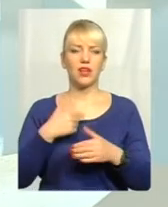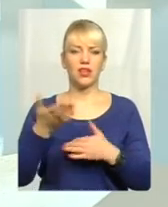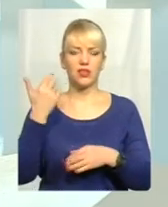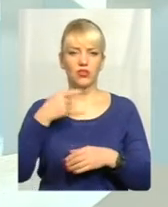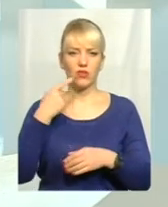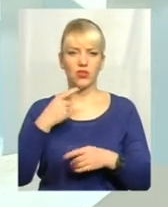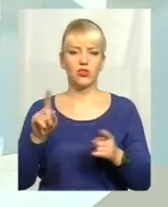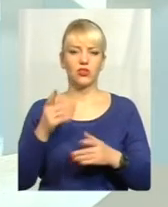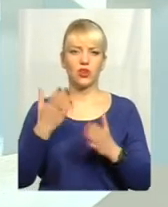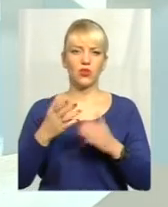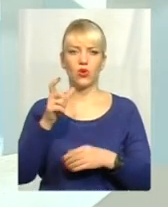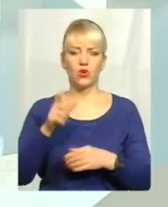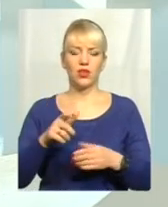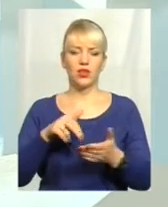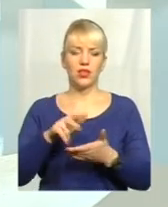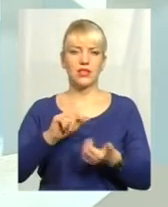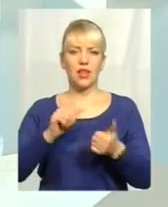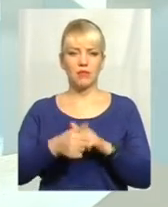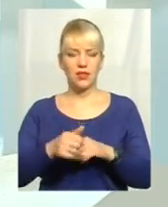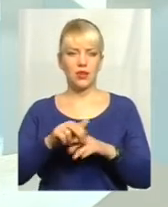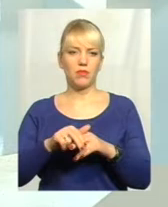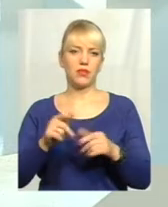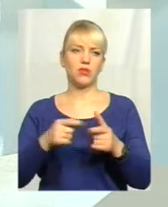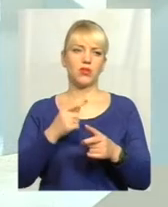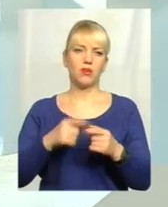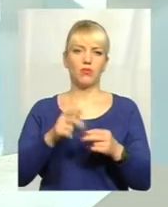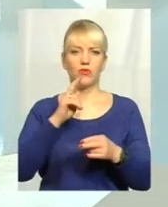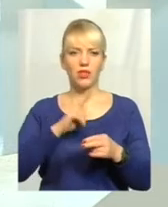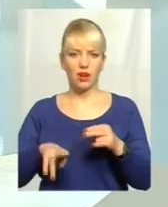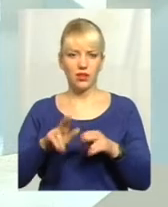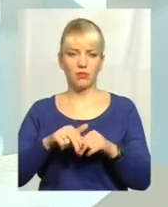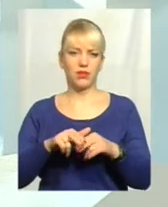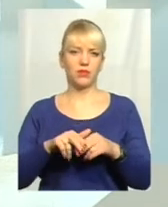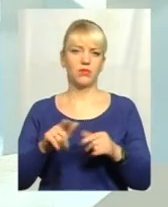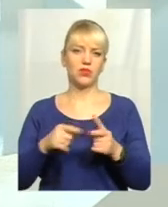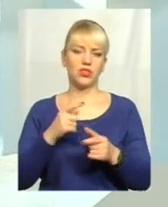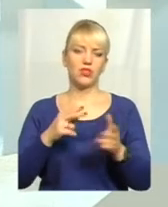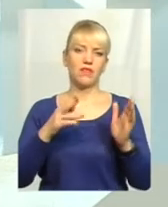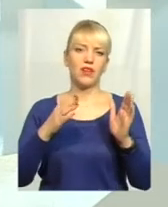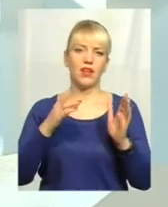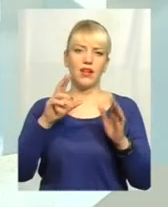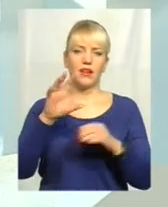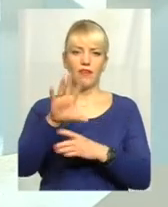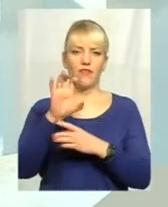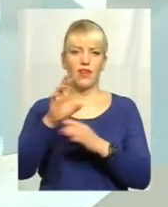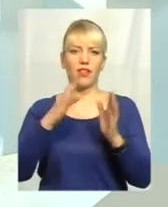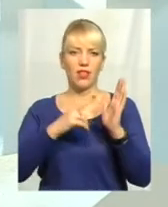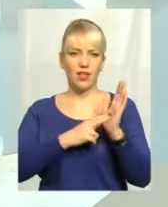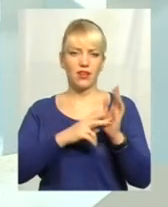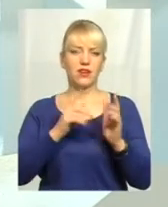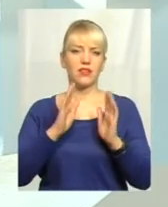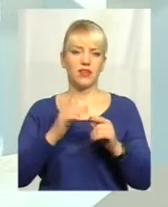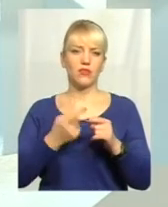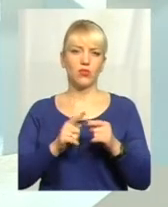коли в людини йде або заміна, або знову таки зіпсуття, чи втрата, чи вклейка. Тобто, тільки в тому разі громадяни можуть